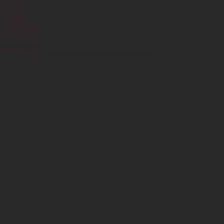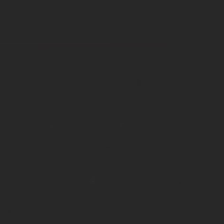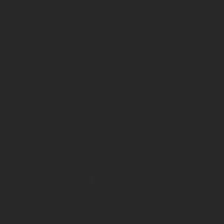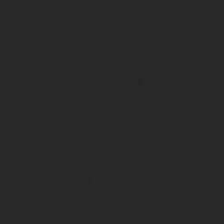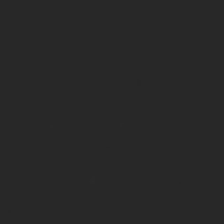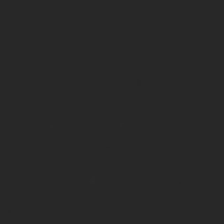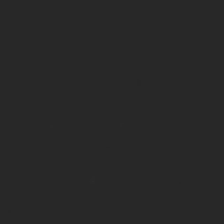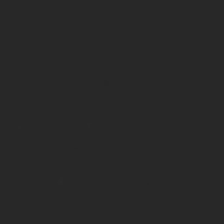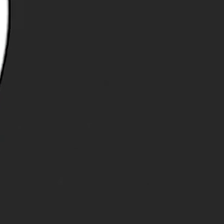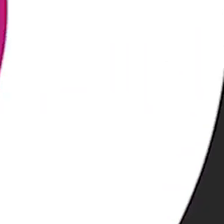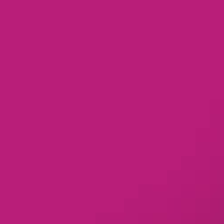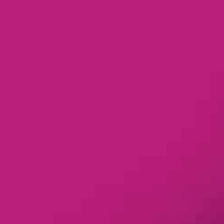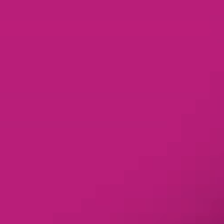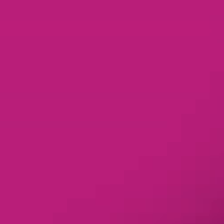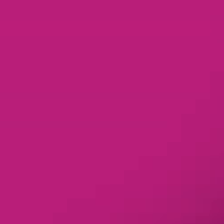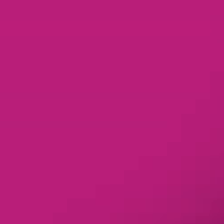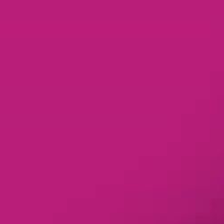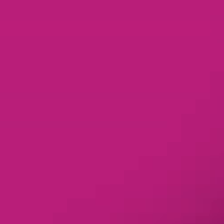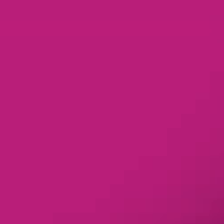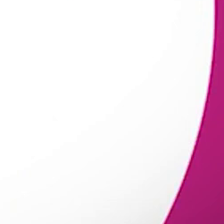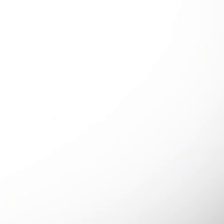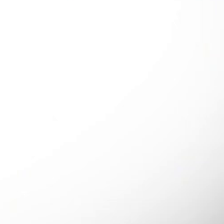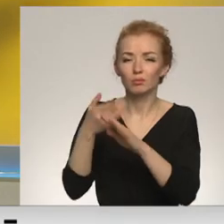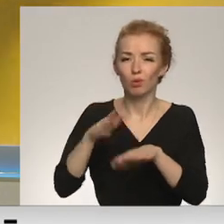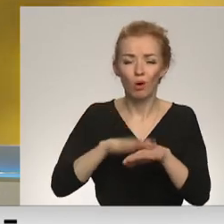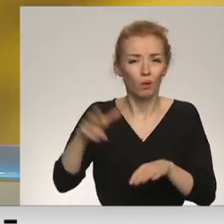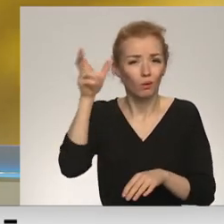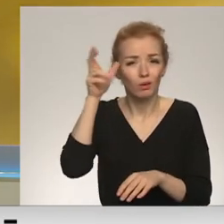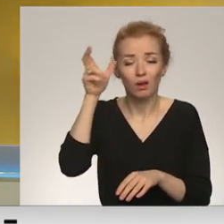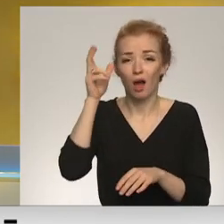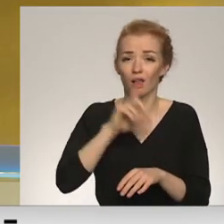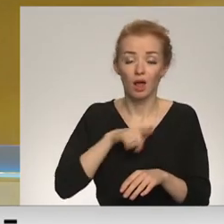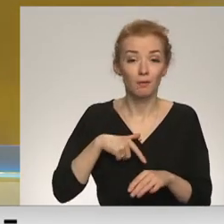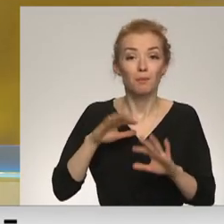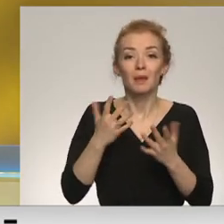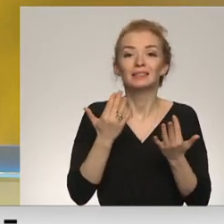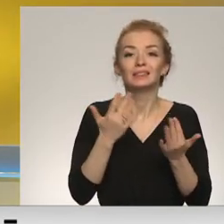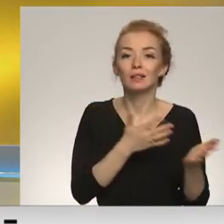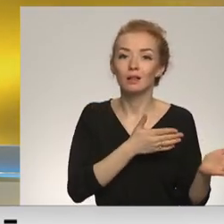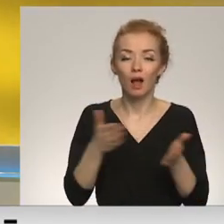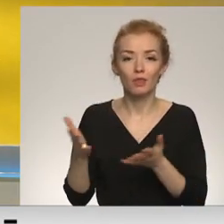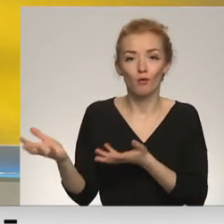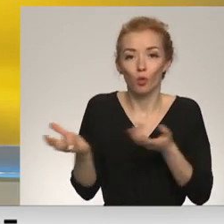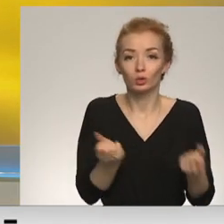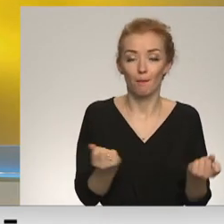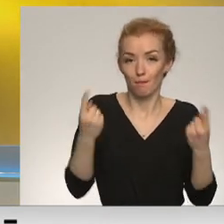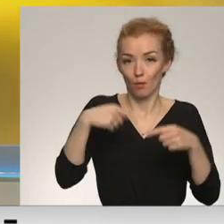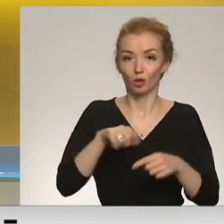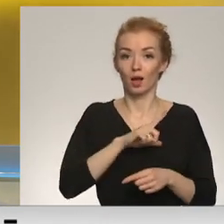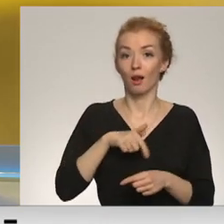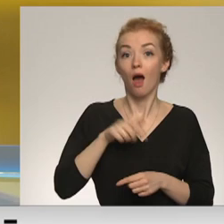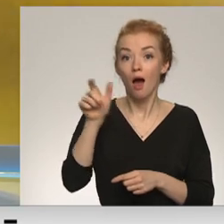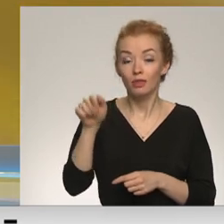Re, visi ēters ir te! Bet cik gatava uzņemt Ukrainas bēgļus šobrīd ir